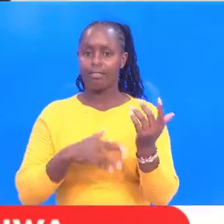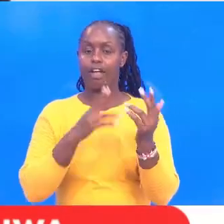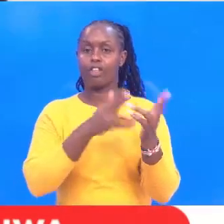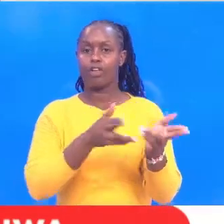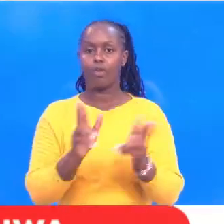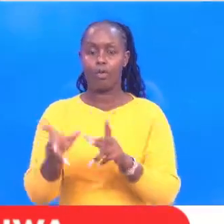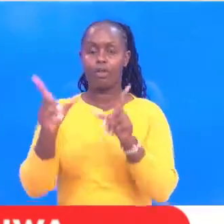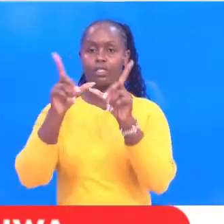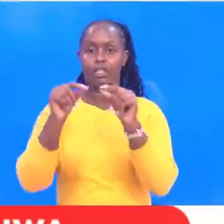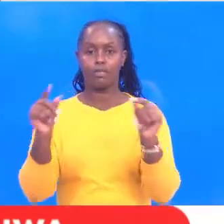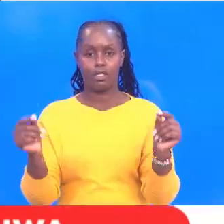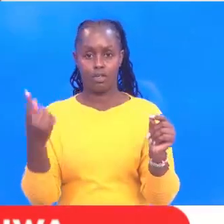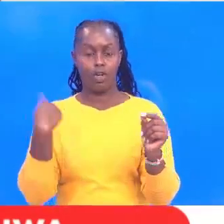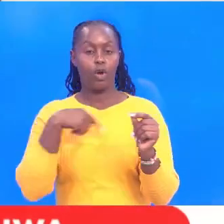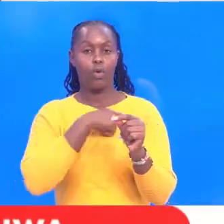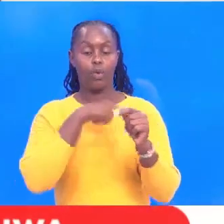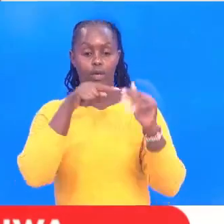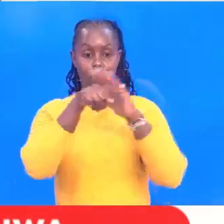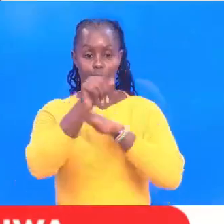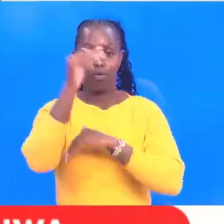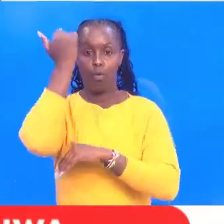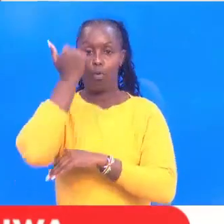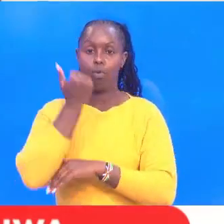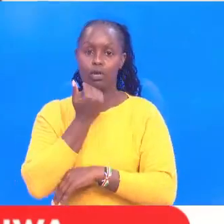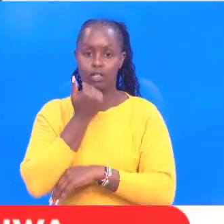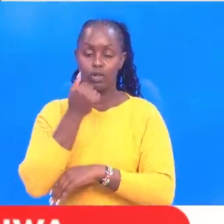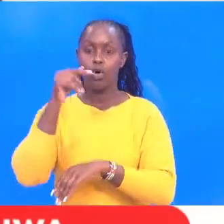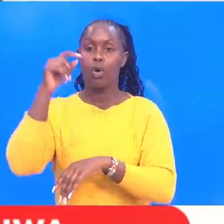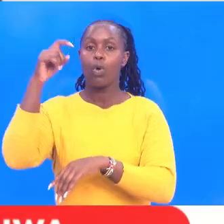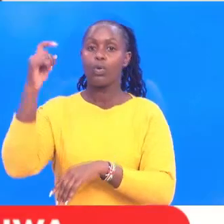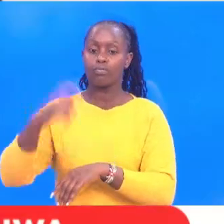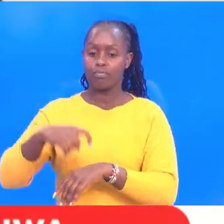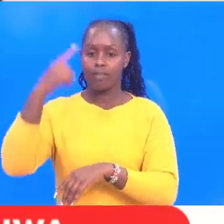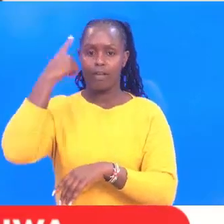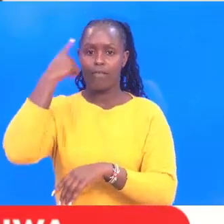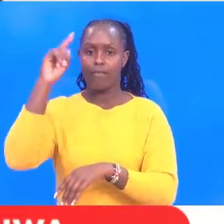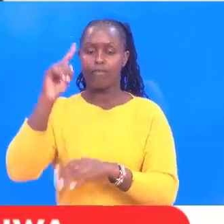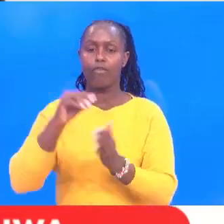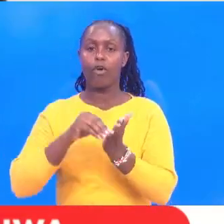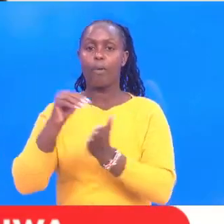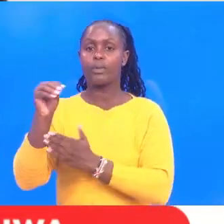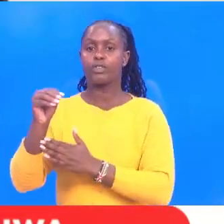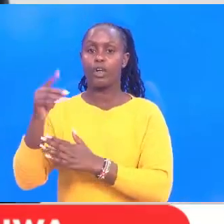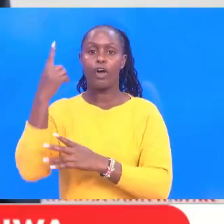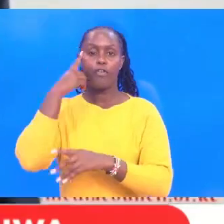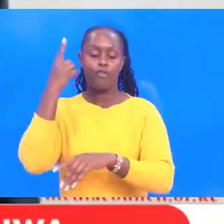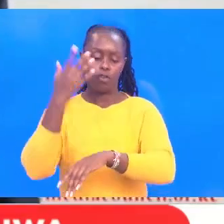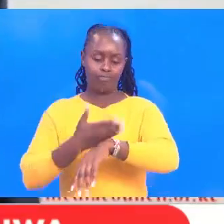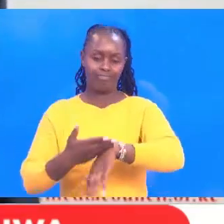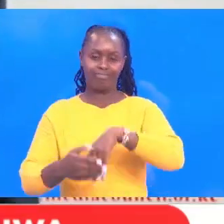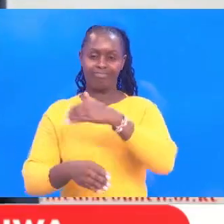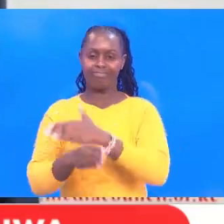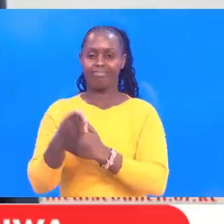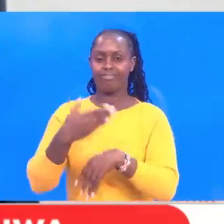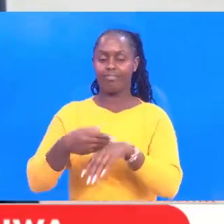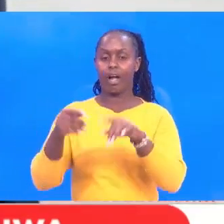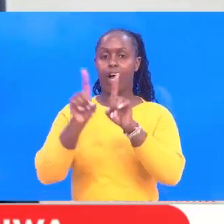ya hiyo kwumii tulikza na pia. k muka yake sisi